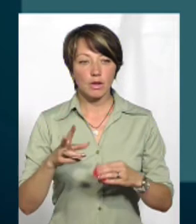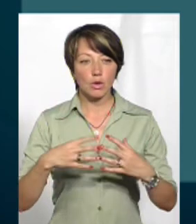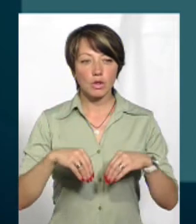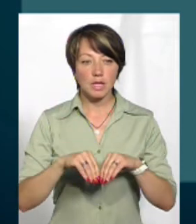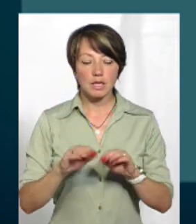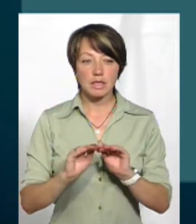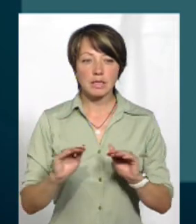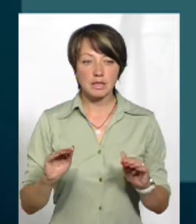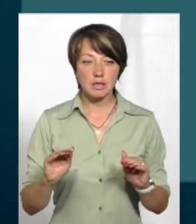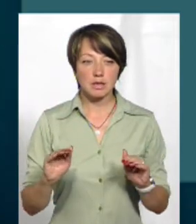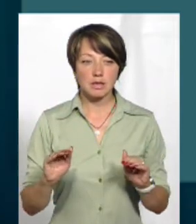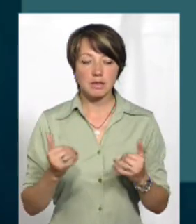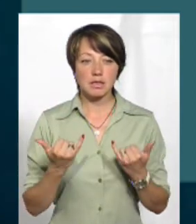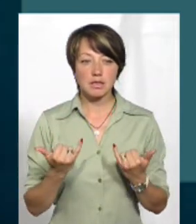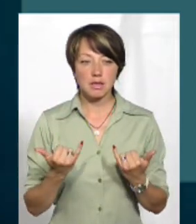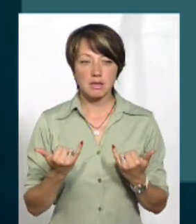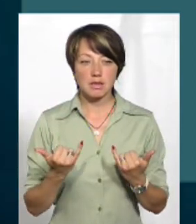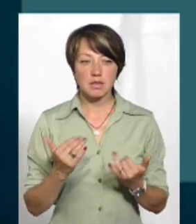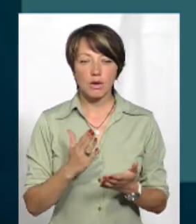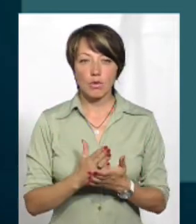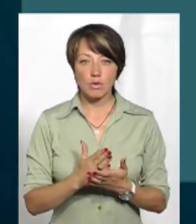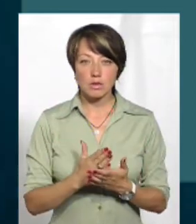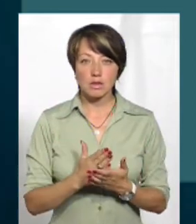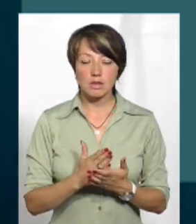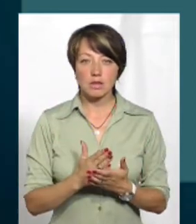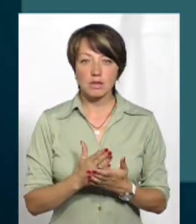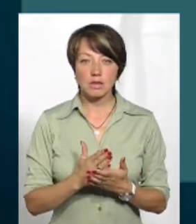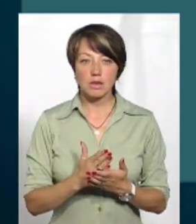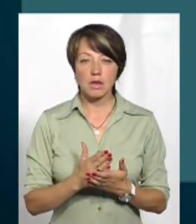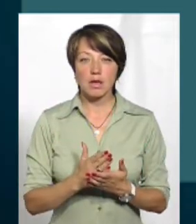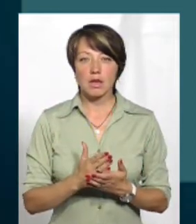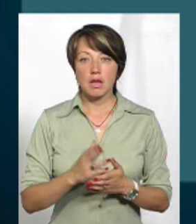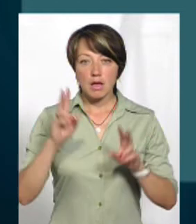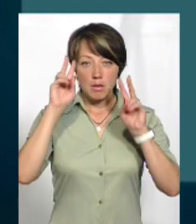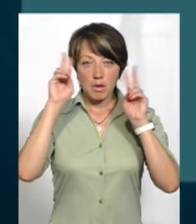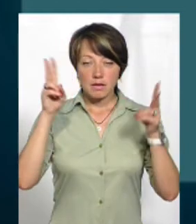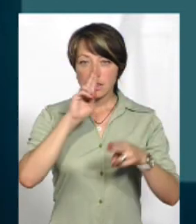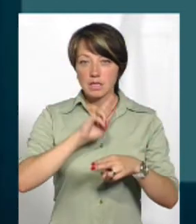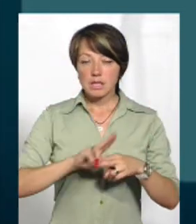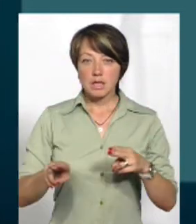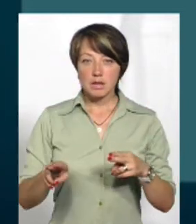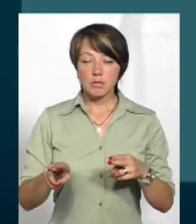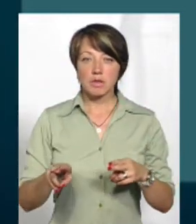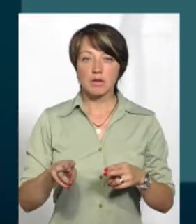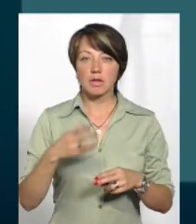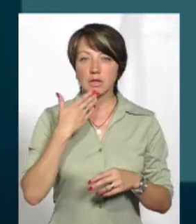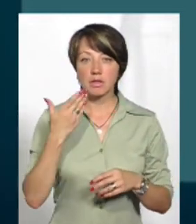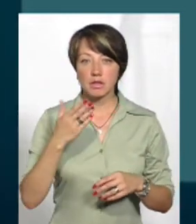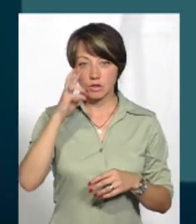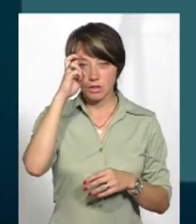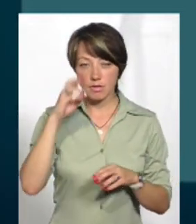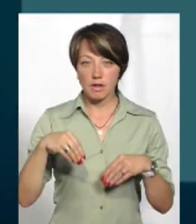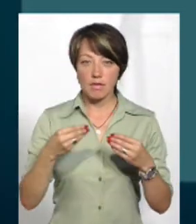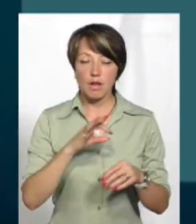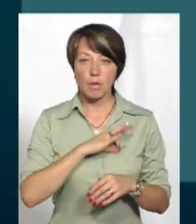їхні діти зараз знаходяться безвістю зниклими. Всі ті, що декларації, які держава давала, по